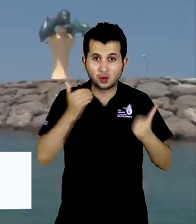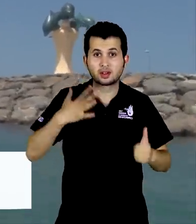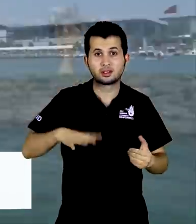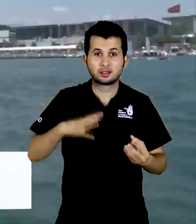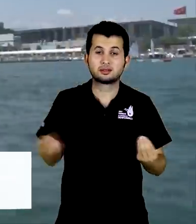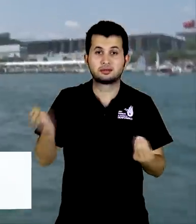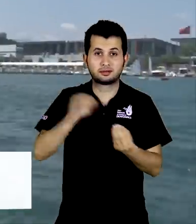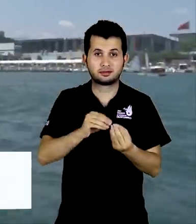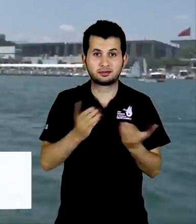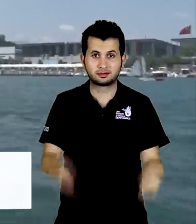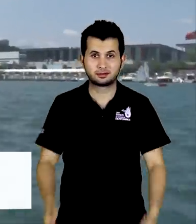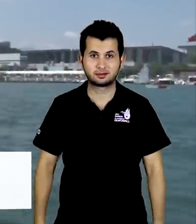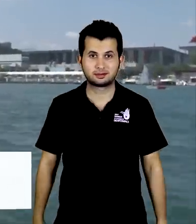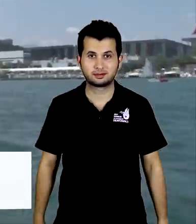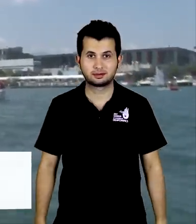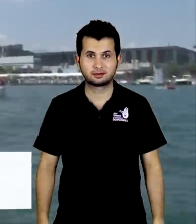kabartıyor.